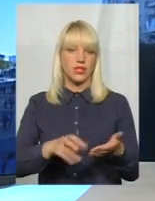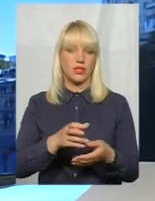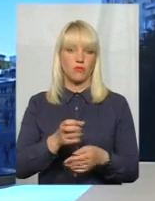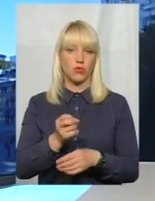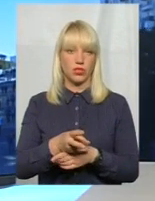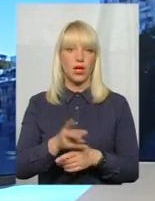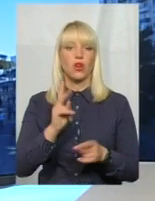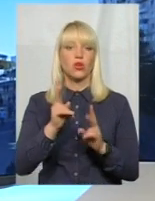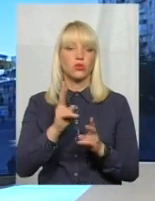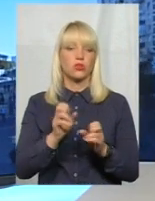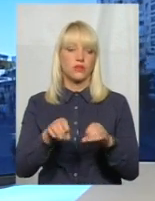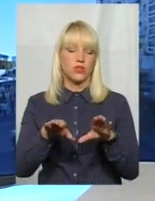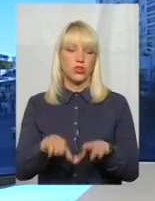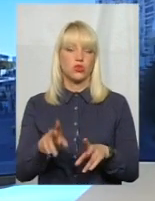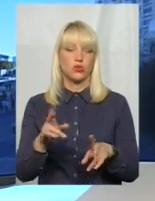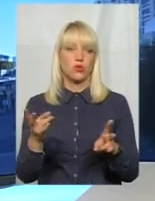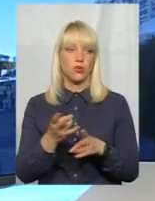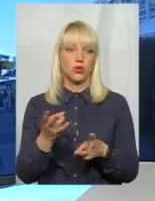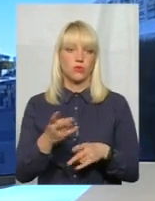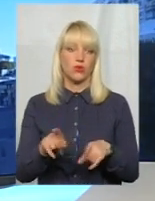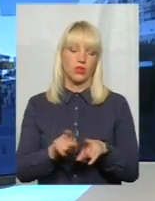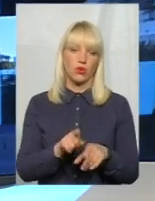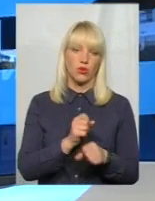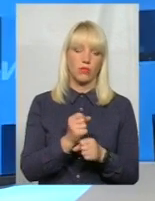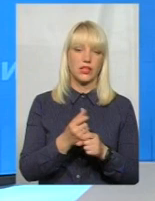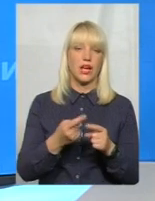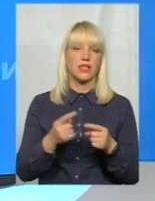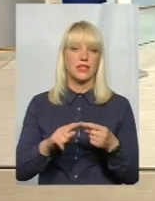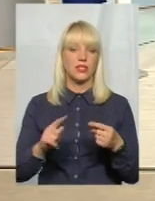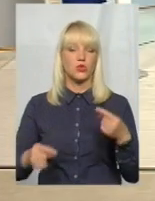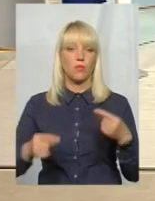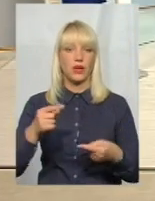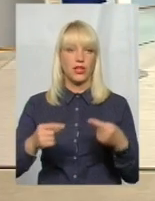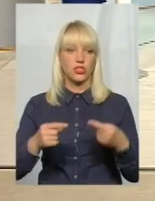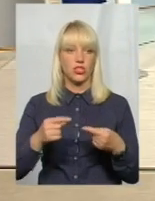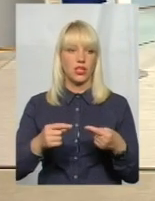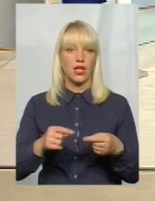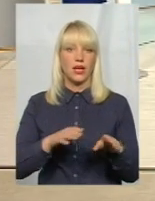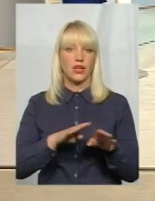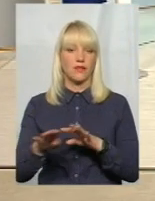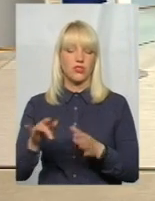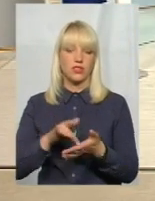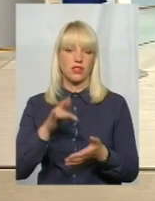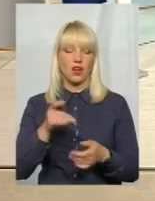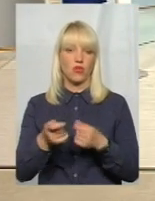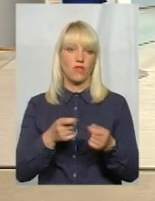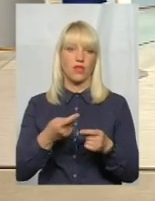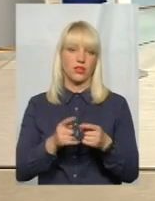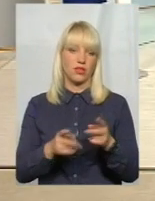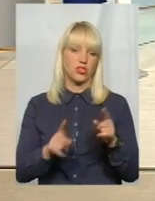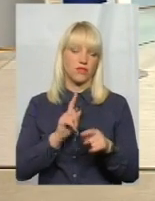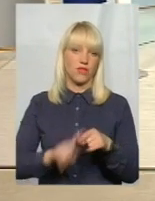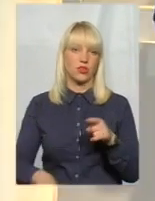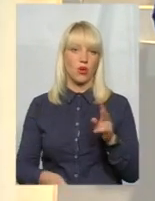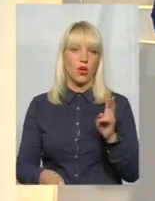хтось собі вирішував, що потрібно отробити так, а це суперечувало лінії центральної влади. І його швиденько міняли.